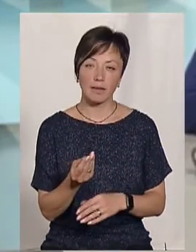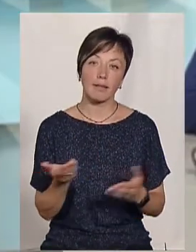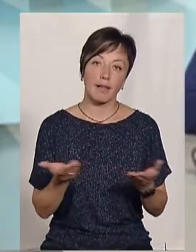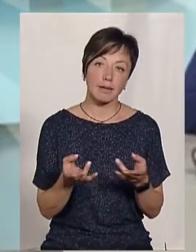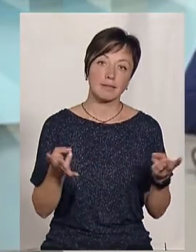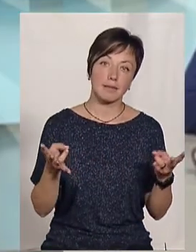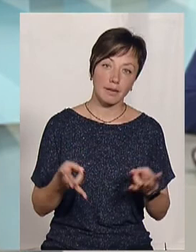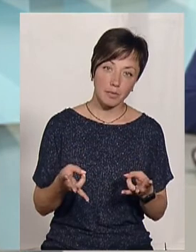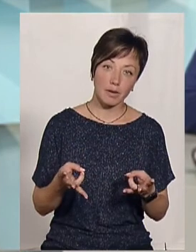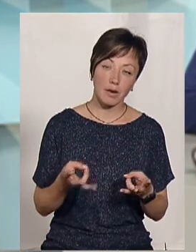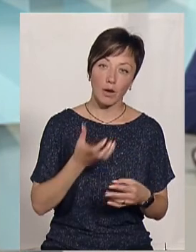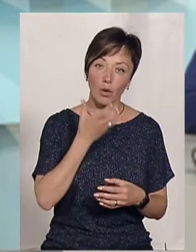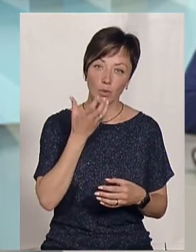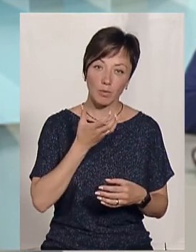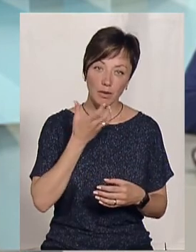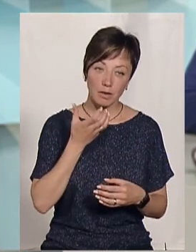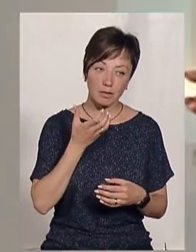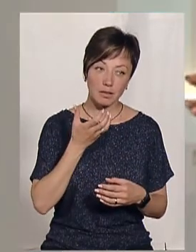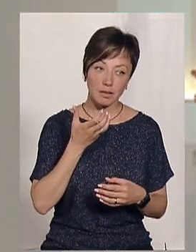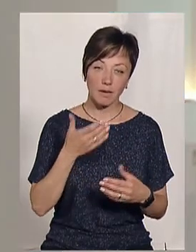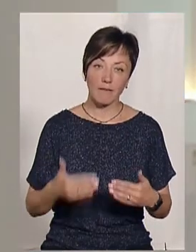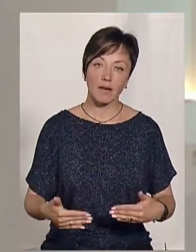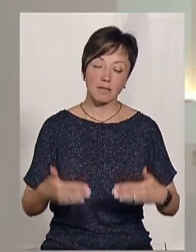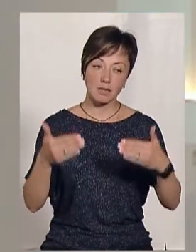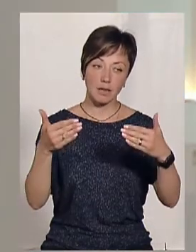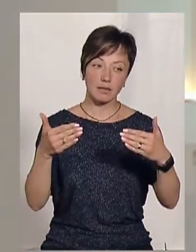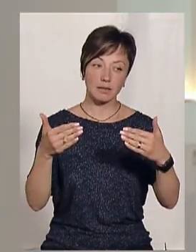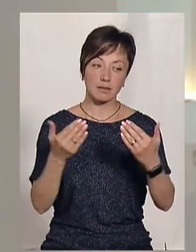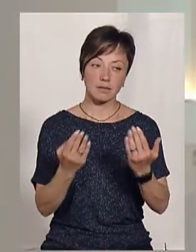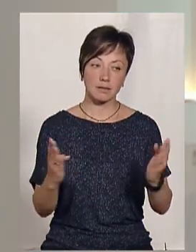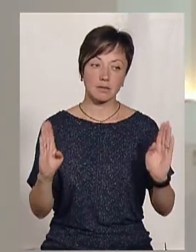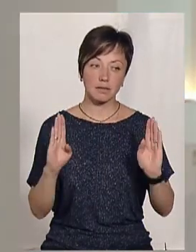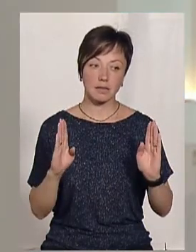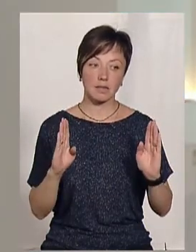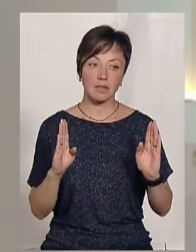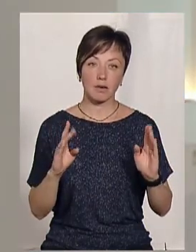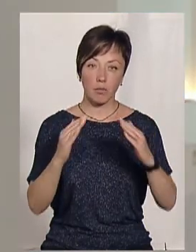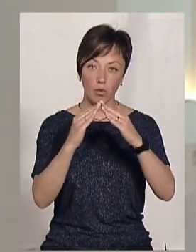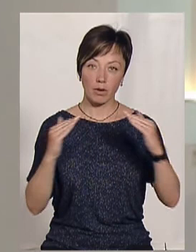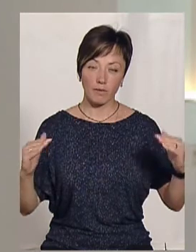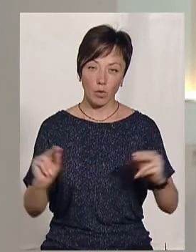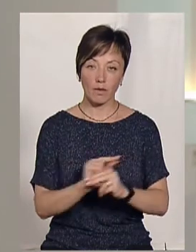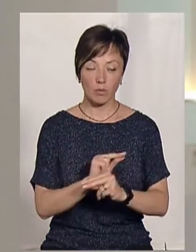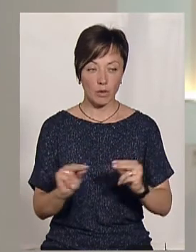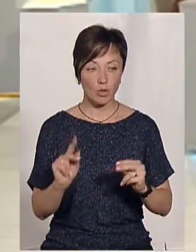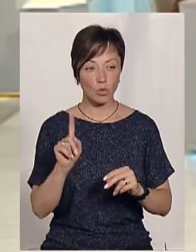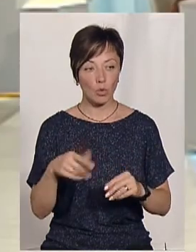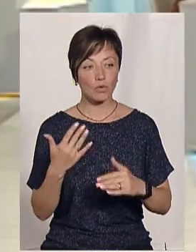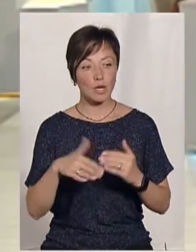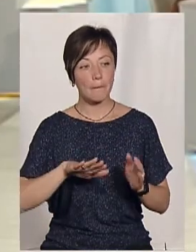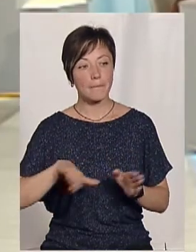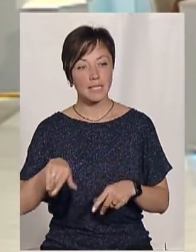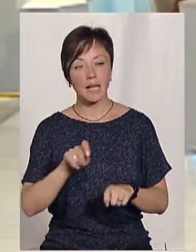Ну, десь треба утеплити фасад, стіни, десь треба покрівлю відремонтувати, то вже